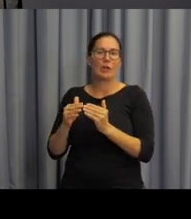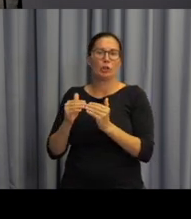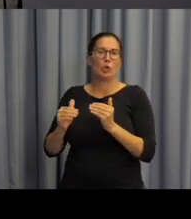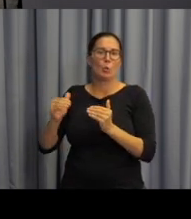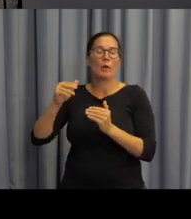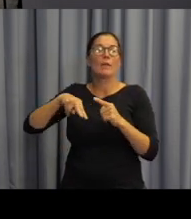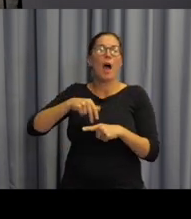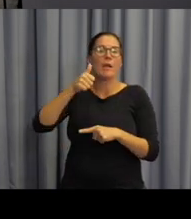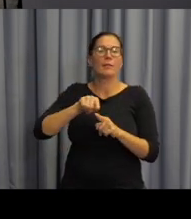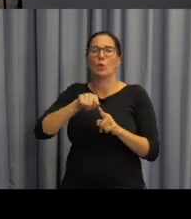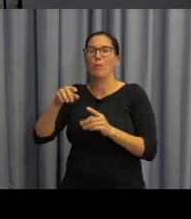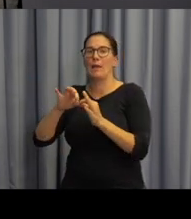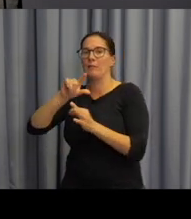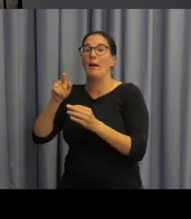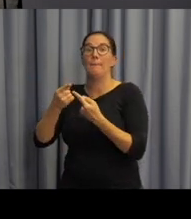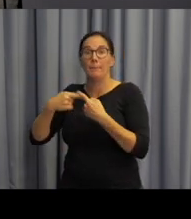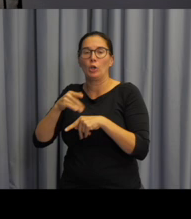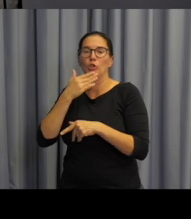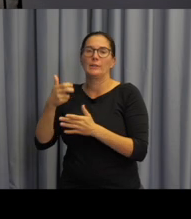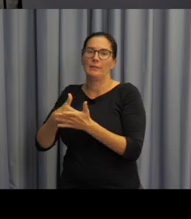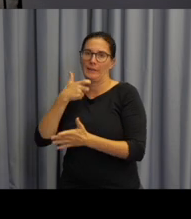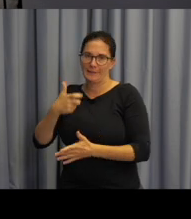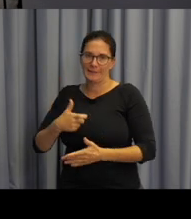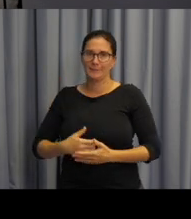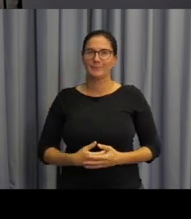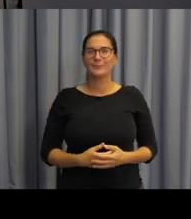úrovní A1 až B2 pro český znakový jazyk.